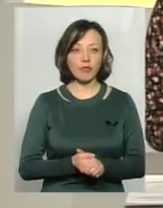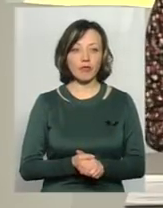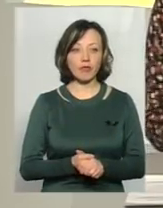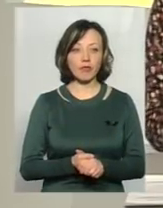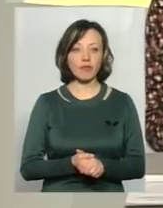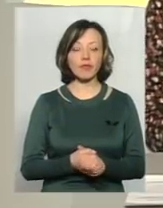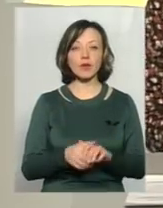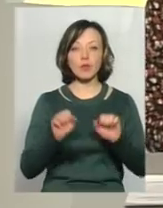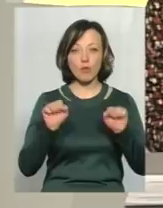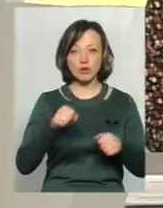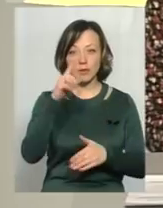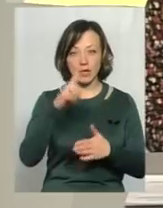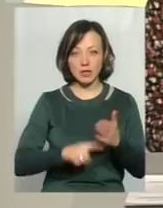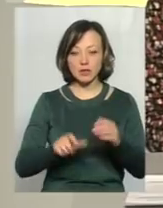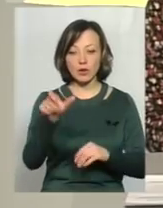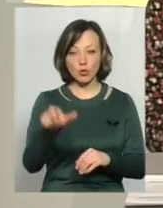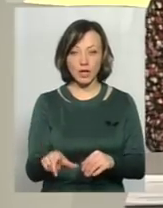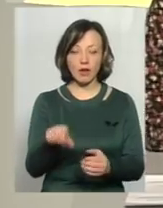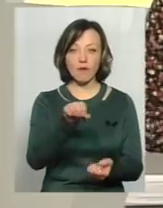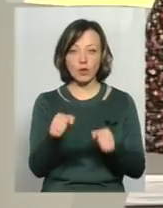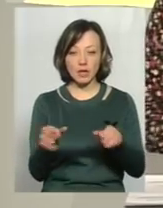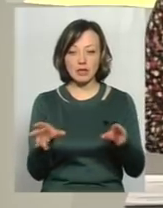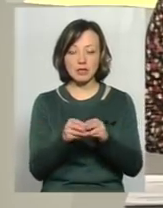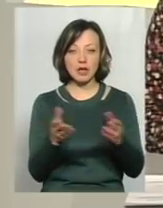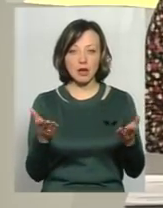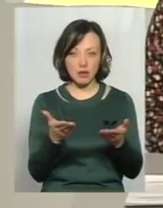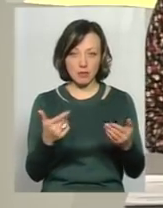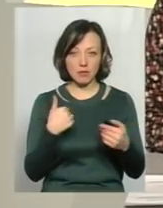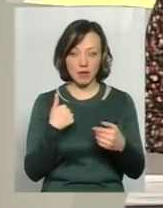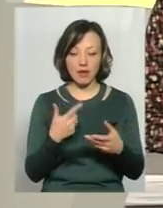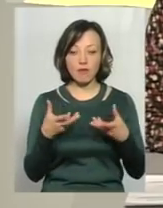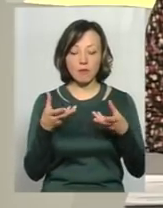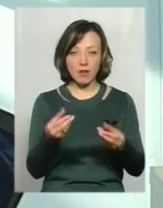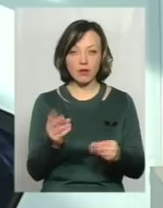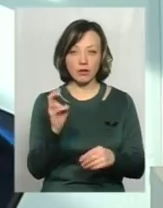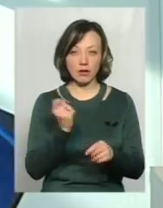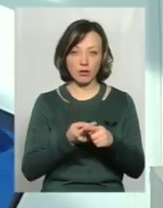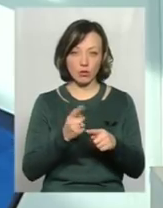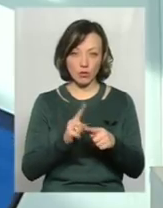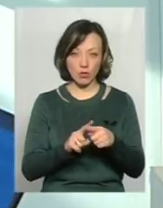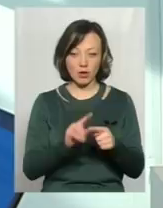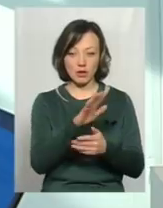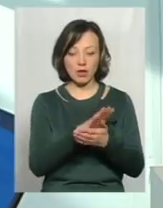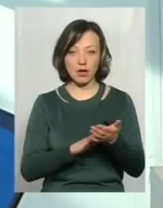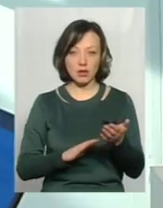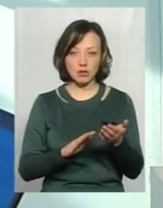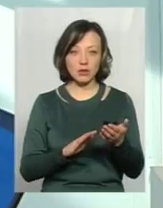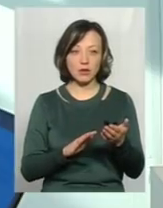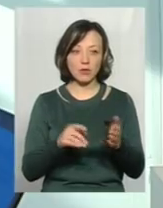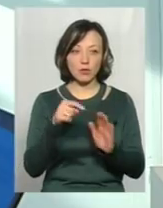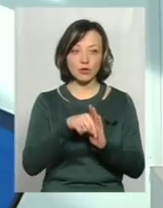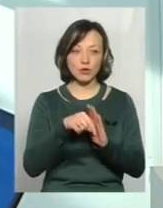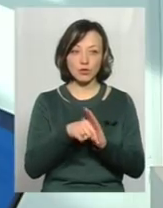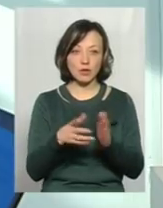ми можемо надіятися тільки на ту людину, на того водія, з яким ми пробували в Соломі. І вплинути, якщо бути далі більшою звертиме, по суті,